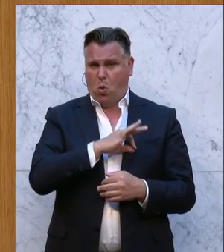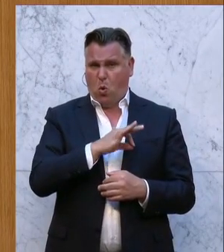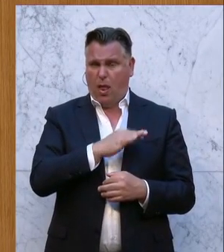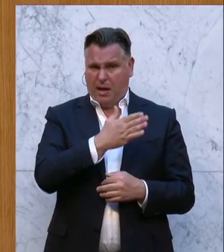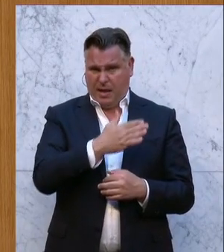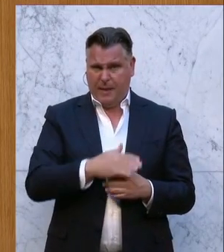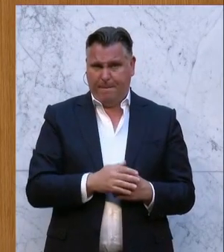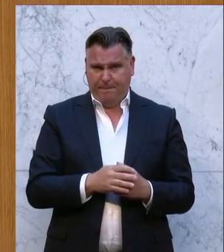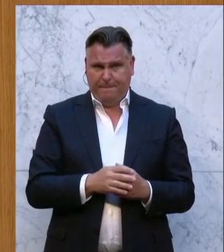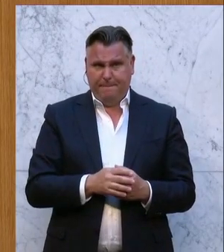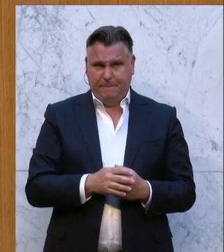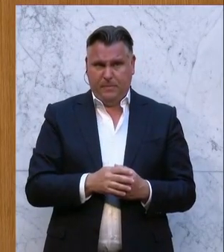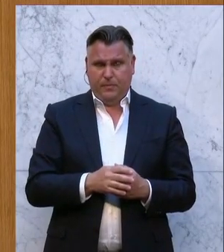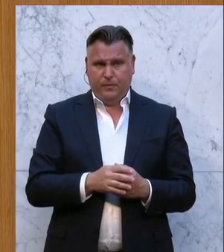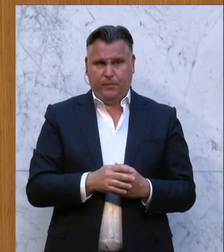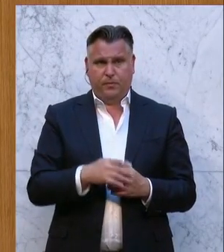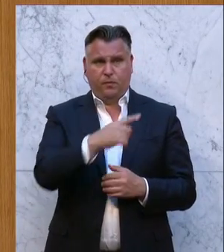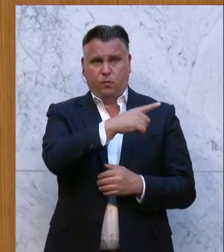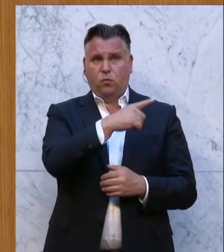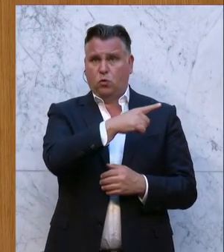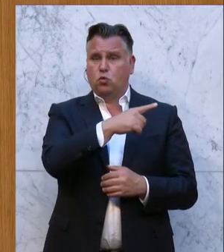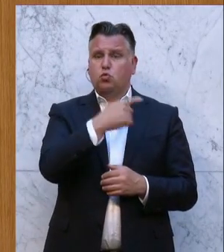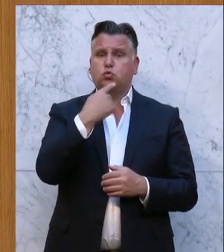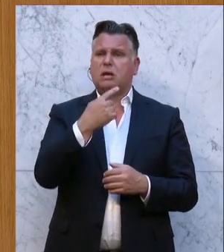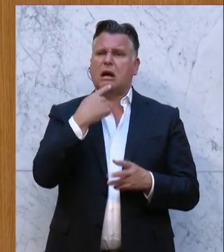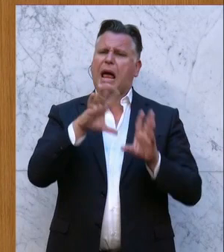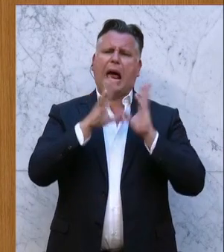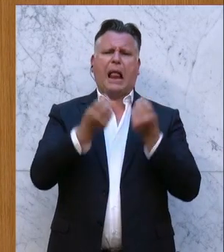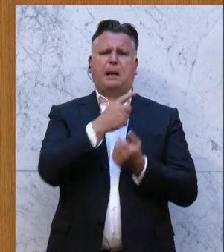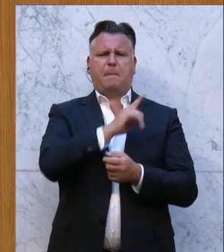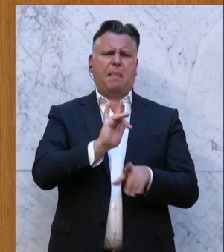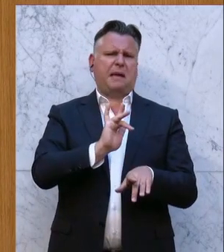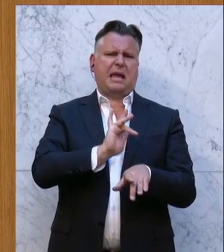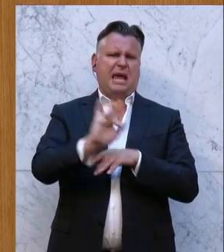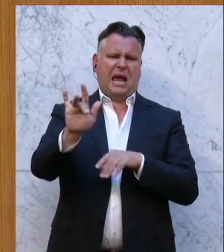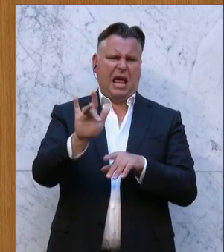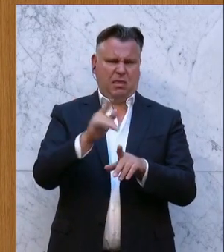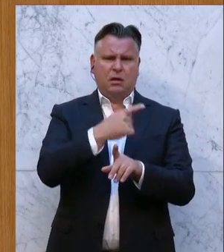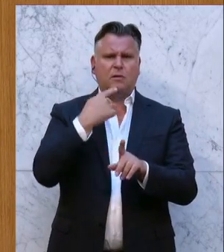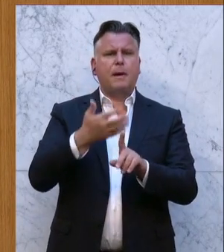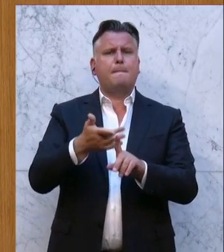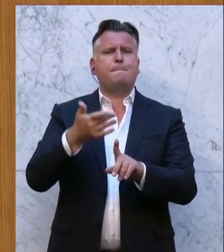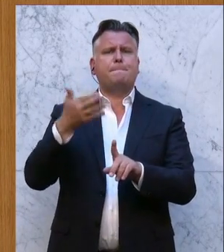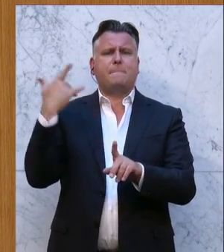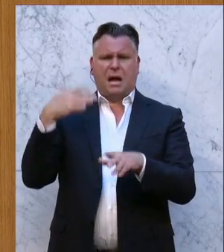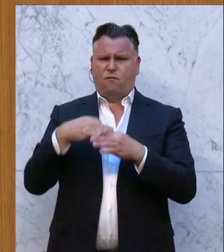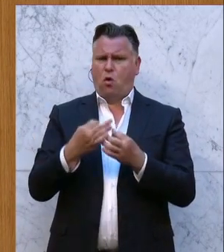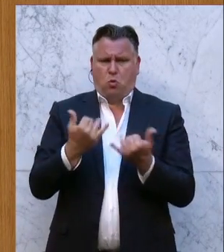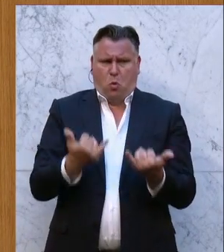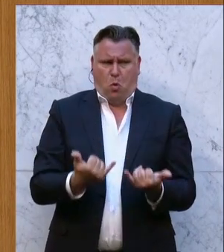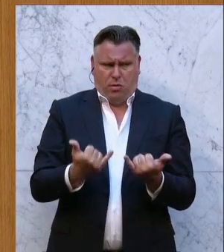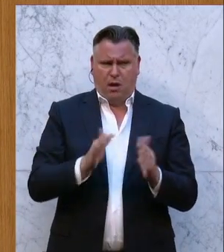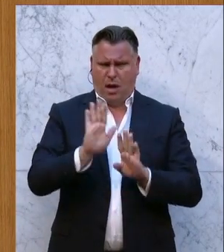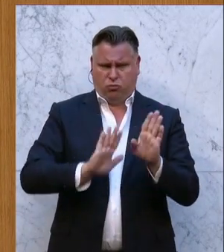Ihre Ankündigung, prinzipiell dagegen zu sein, ist einige Wochen alt. Noch weit vor dieser heutigen